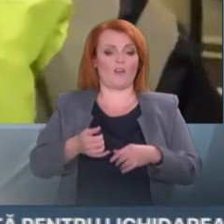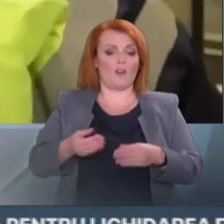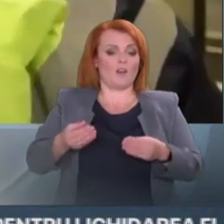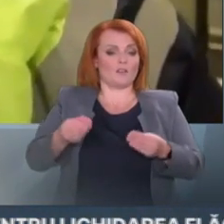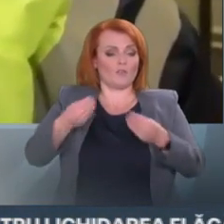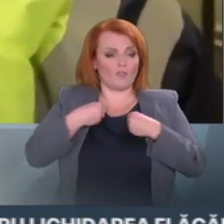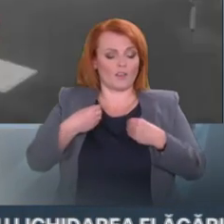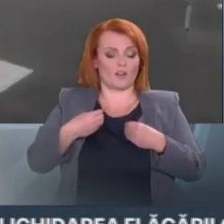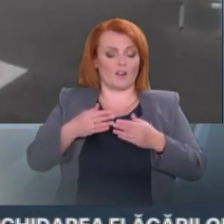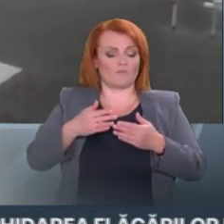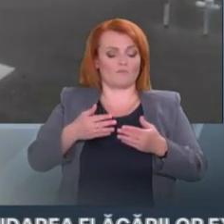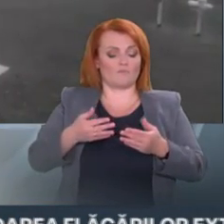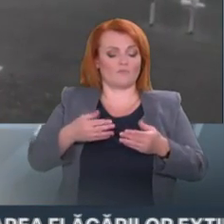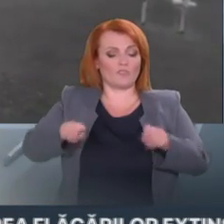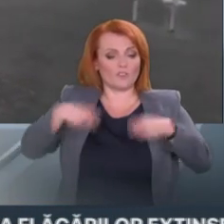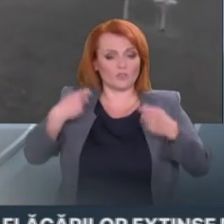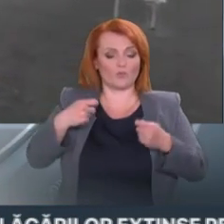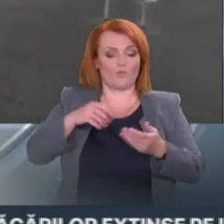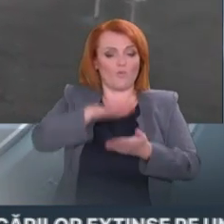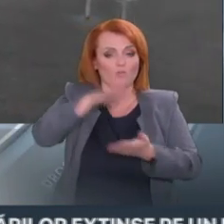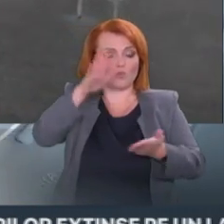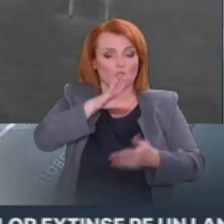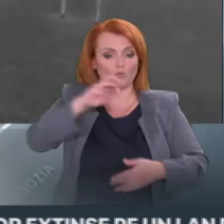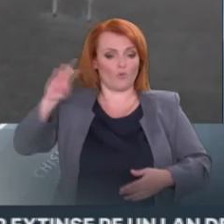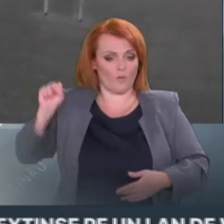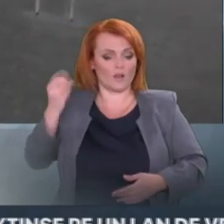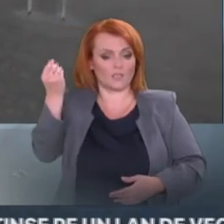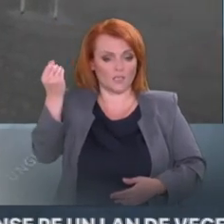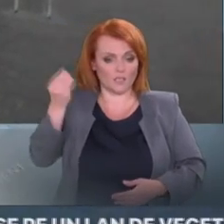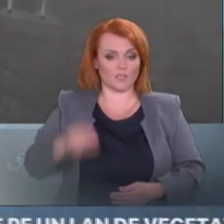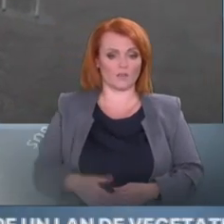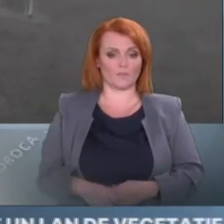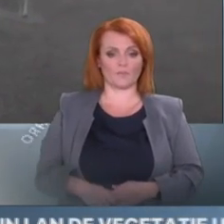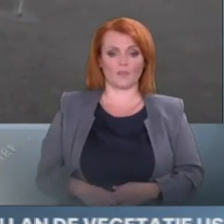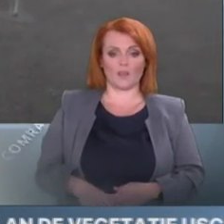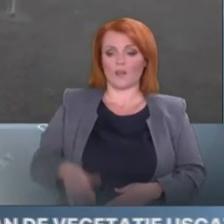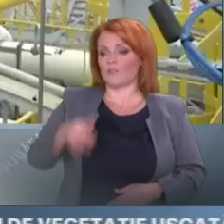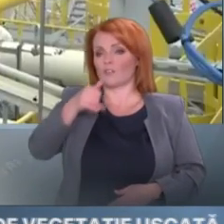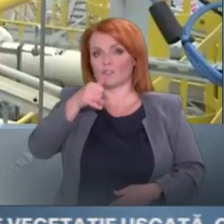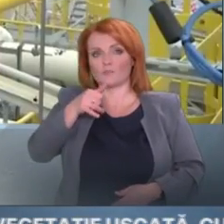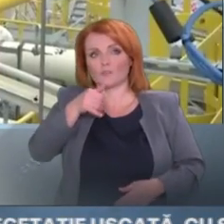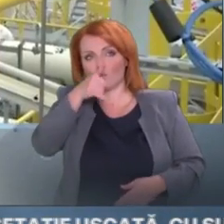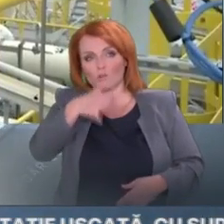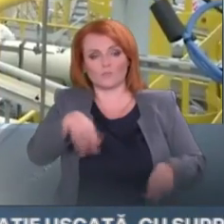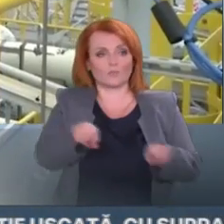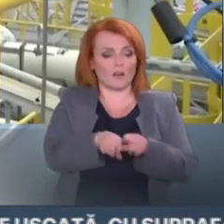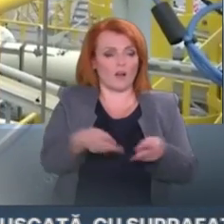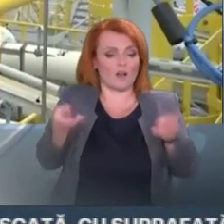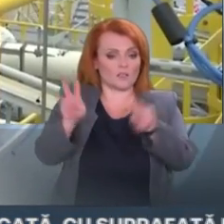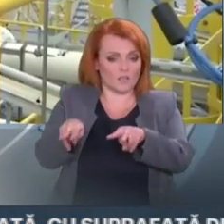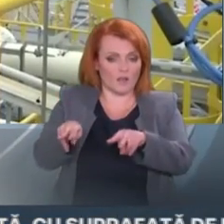autoritățile politice din Federația Rusă. Noi nu putem să observăm faptul că această structură